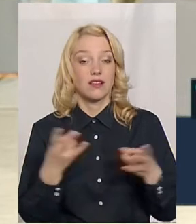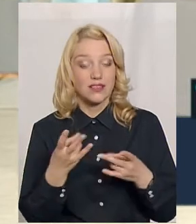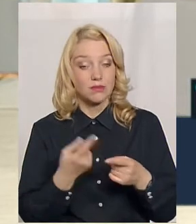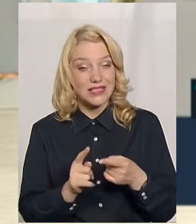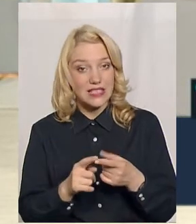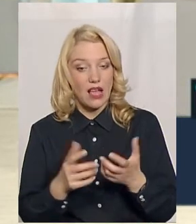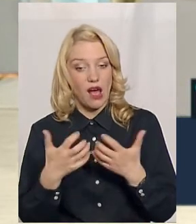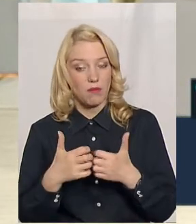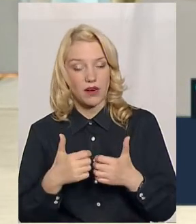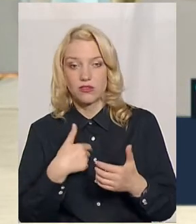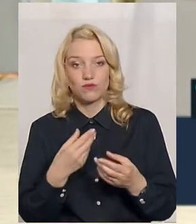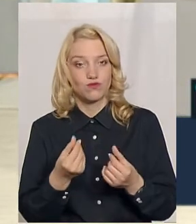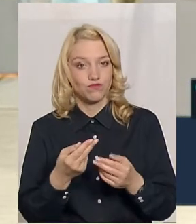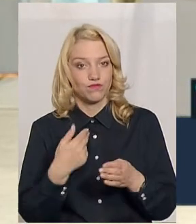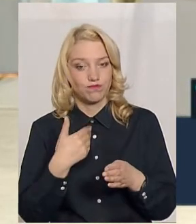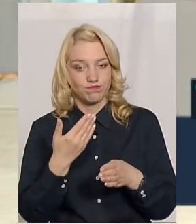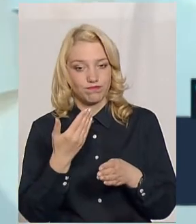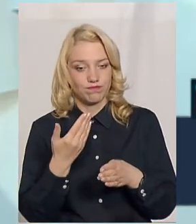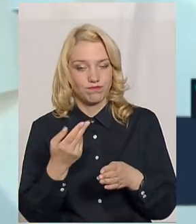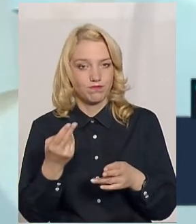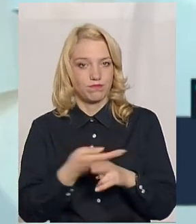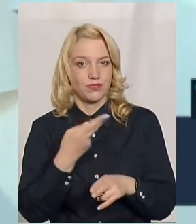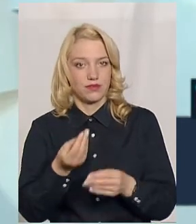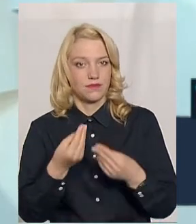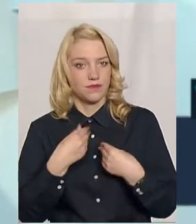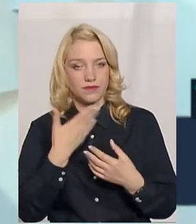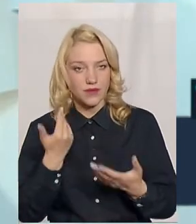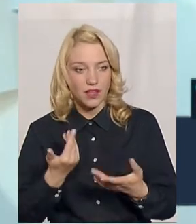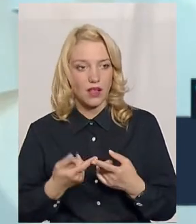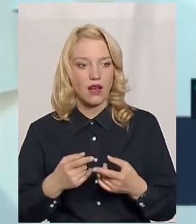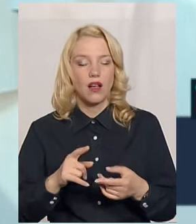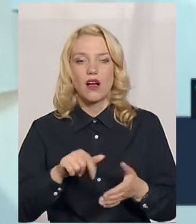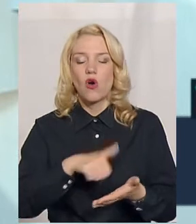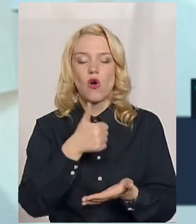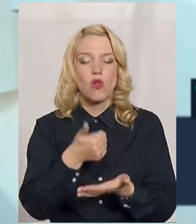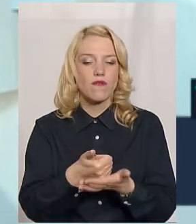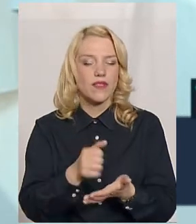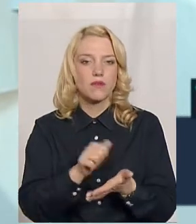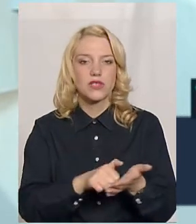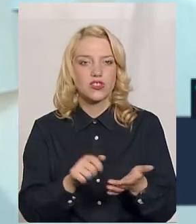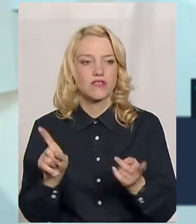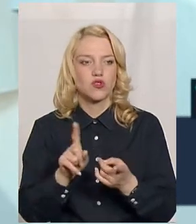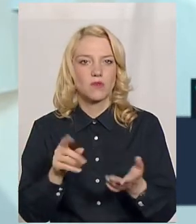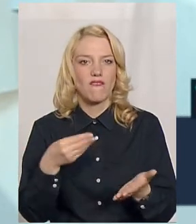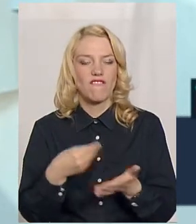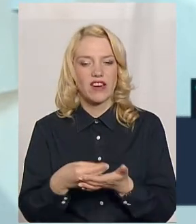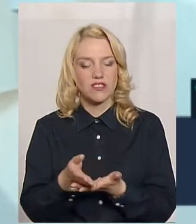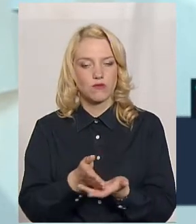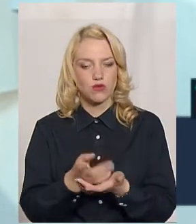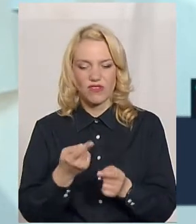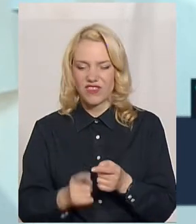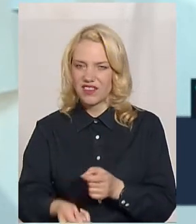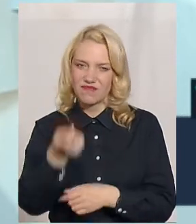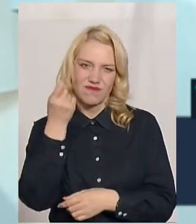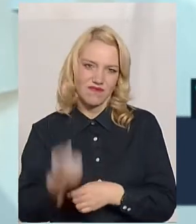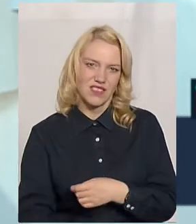певних коштів. Але головна причина не в цьому. Вартості послуги. Ця вартість послуги дуже низька. Вона